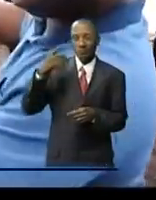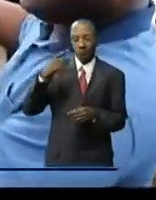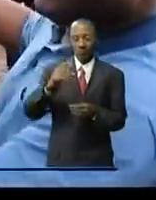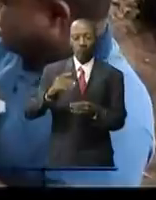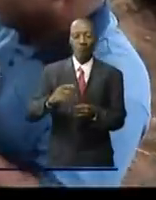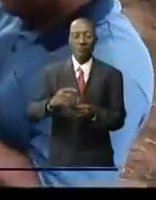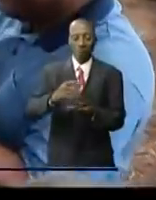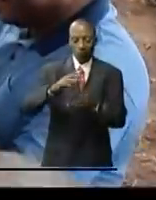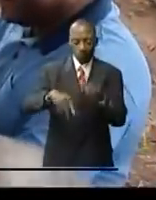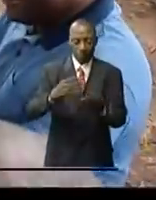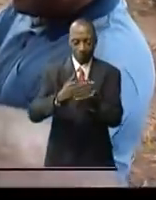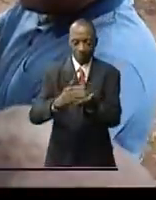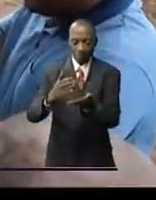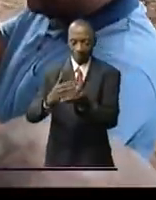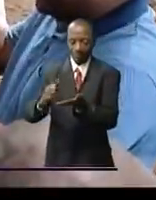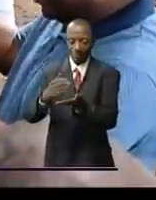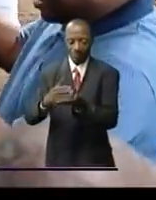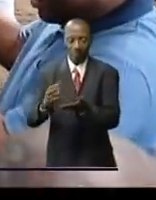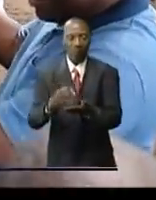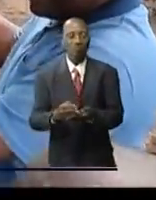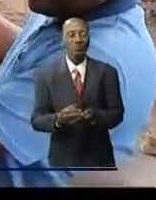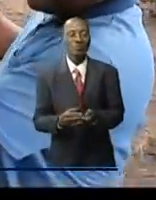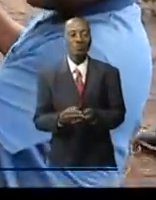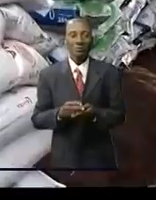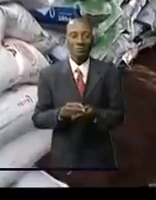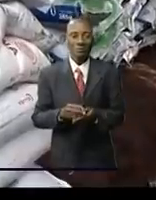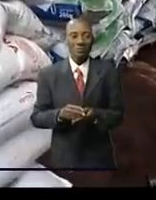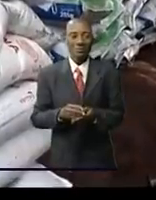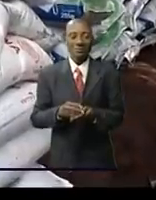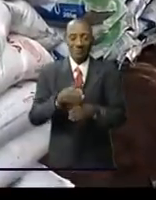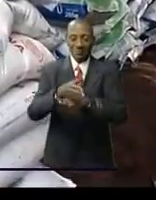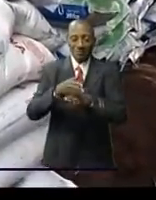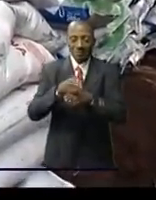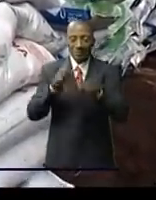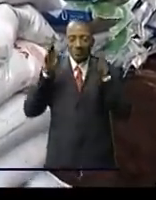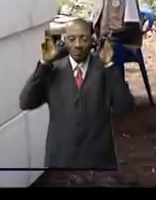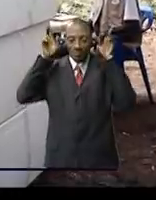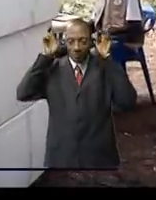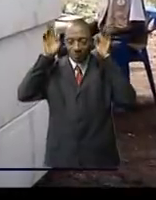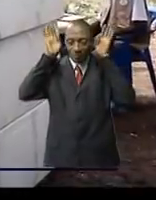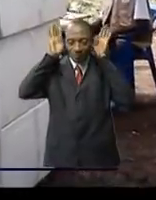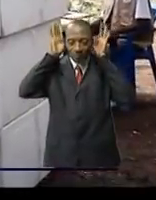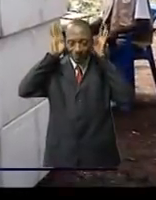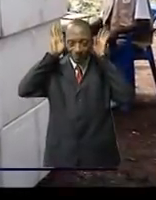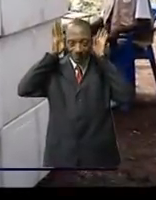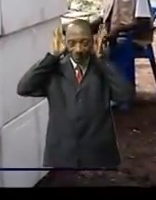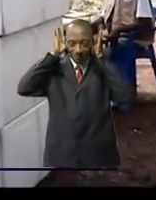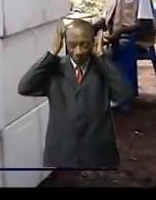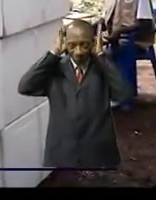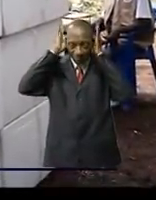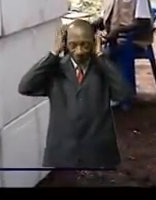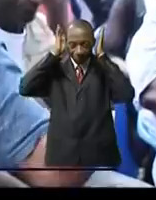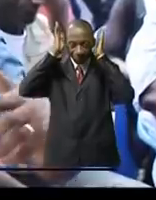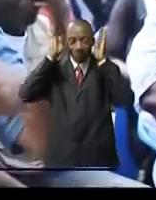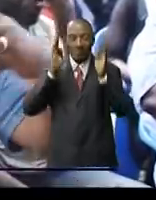procèdent de cette volonté au sommet. À l'Otendélé, Kindélé, ainsi que les villages environnants de l'Embaimbu, il était